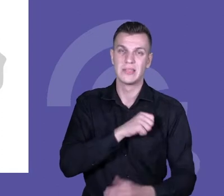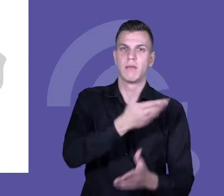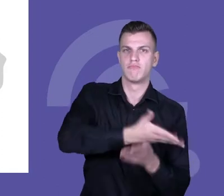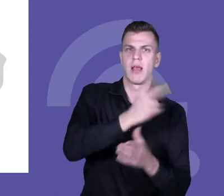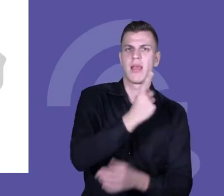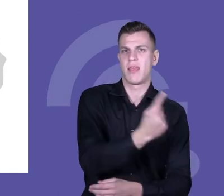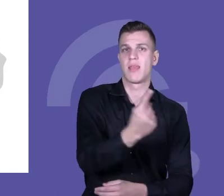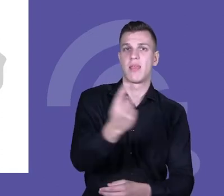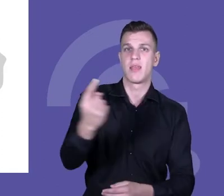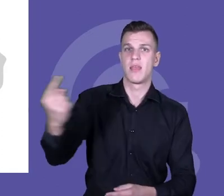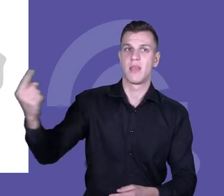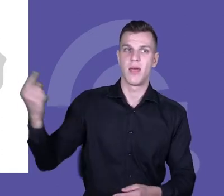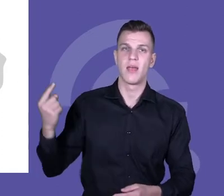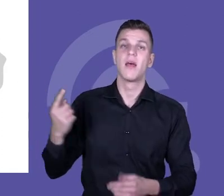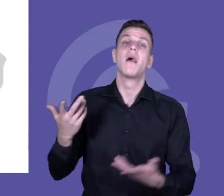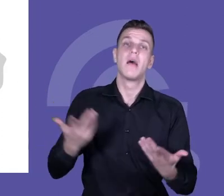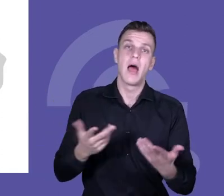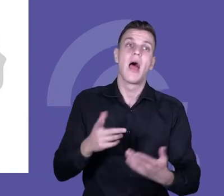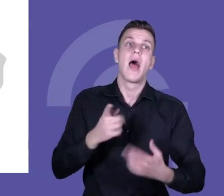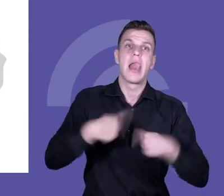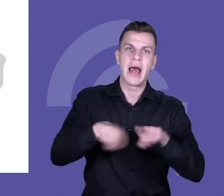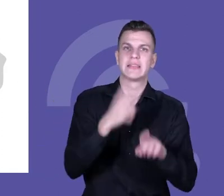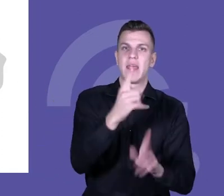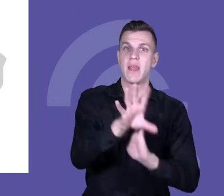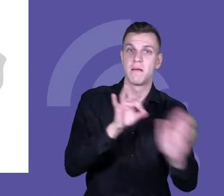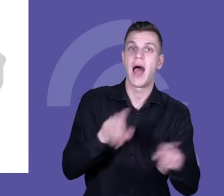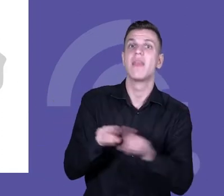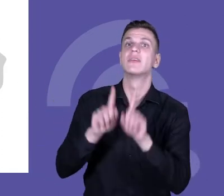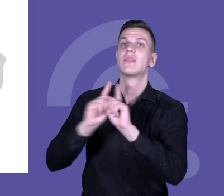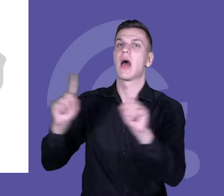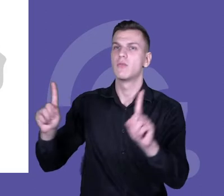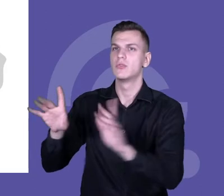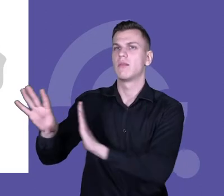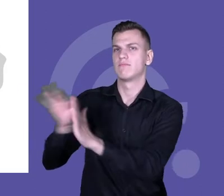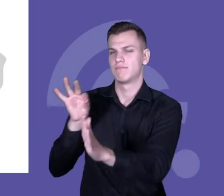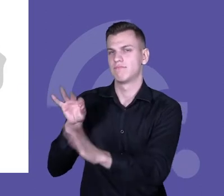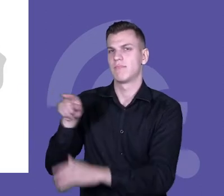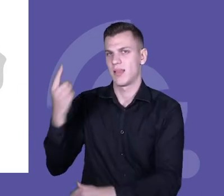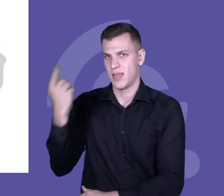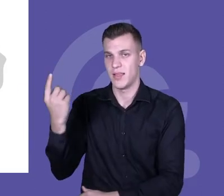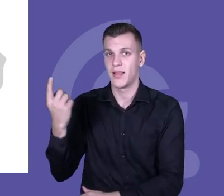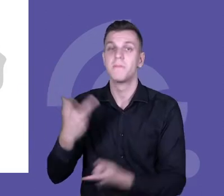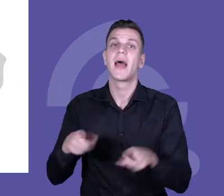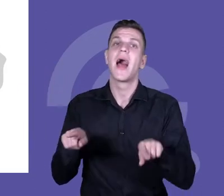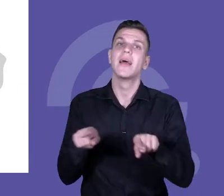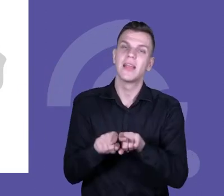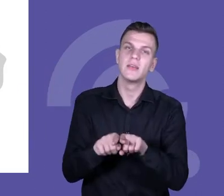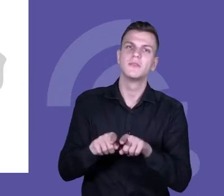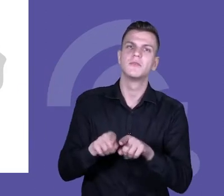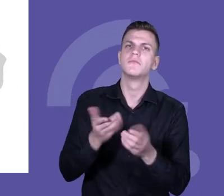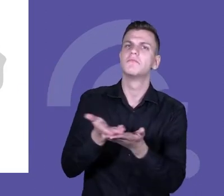klasa wybrana i trochę też nauczyciele wskazani poprzez wybór klasy siódmej. Wsparciem również byli objęci